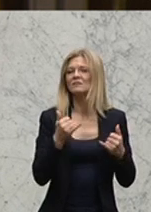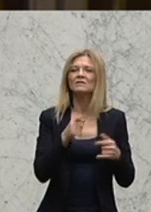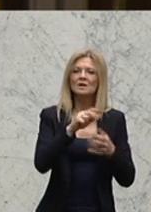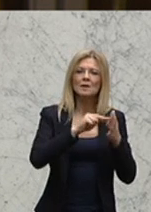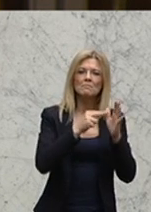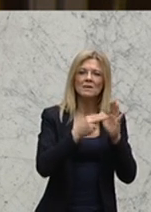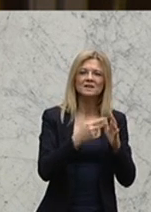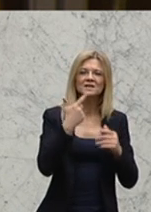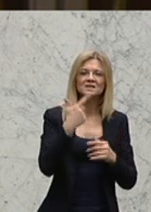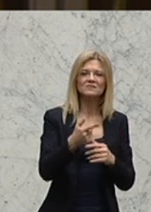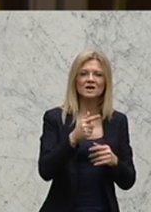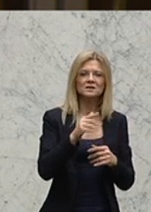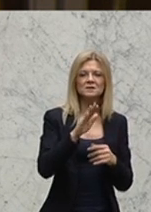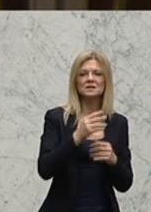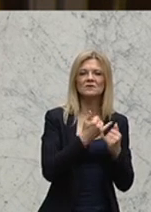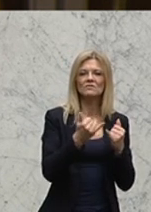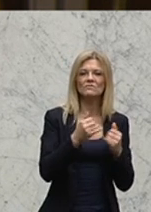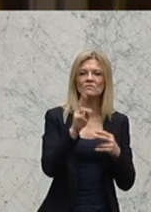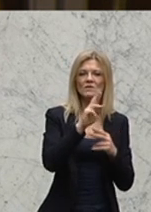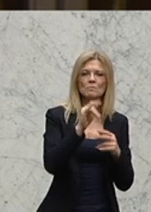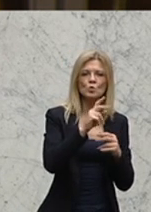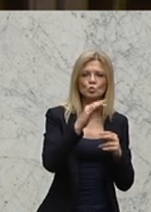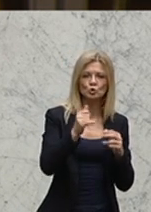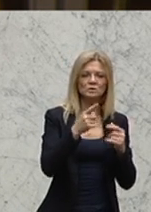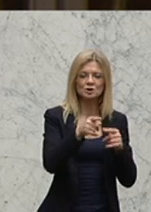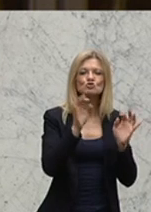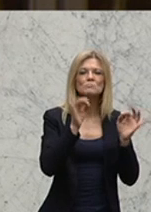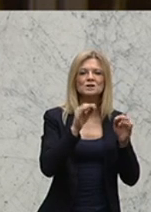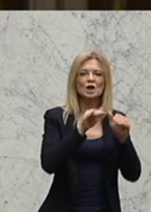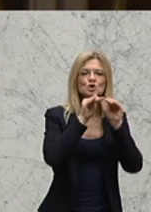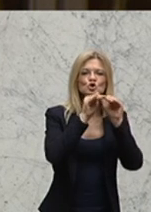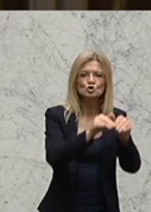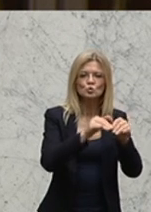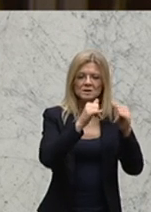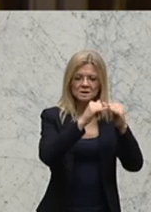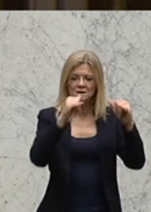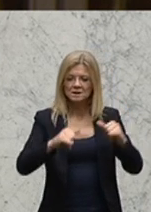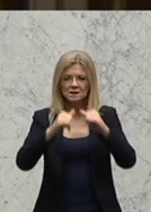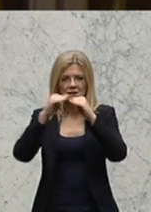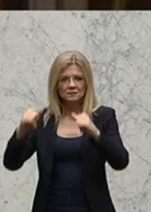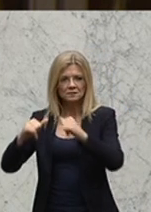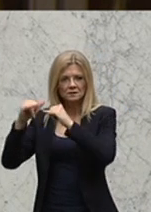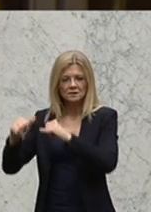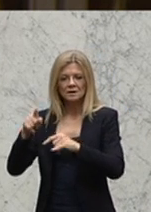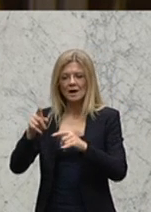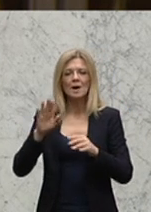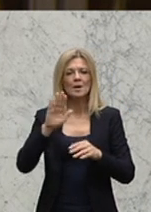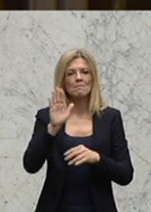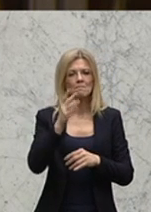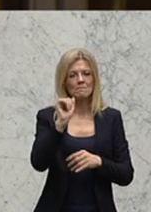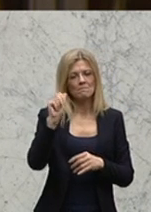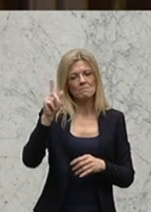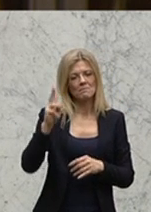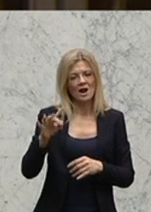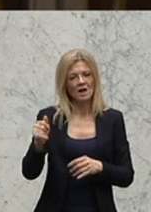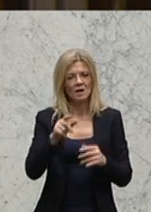spezielle Schutzeinrichtungen für Frauen und Kinder auf der Balkanroute zu errichten. Da kriegt man psychologische Betreuung,